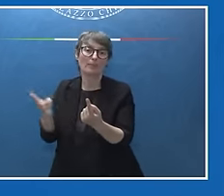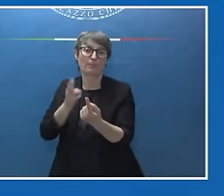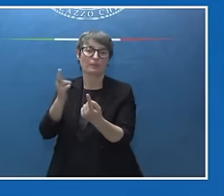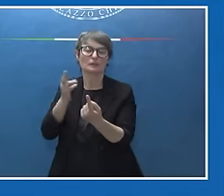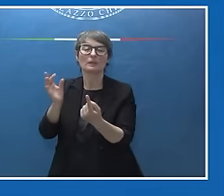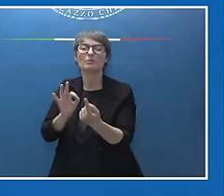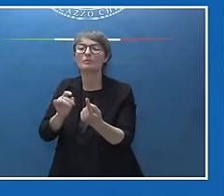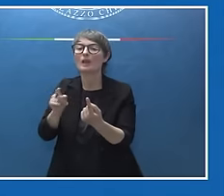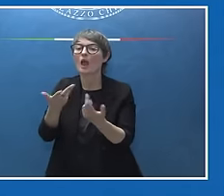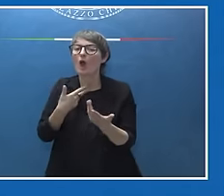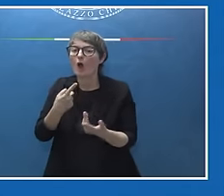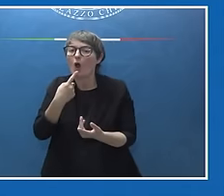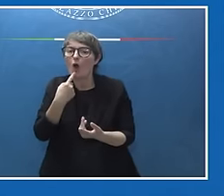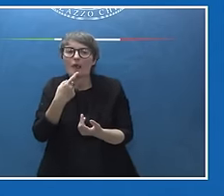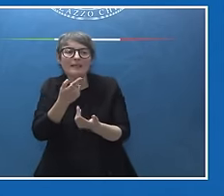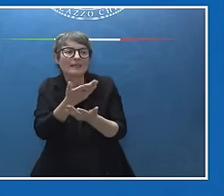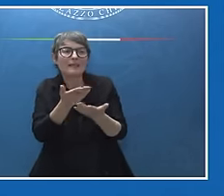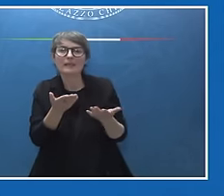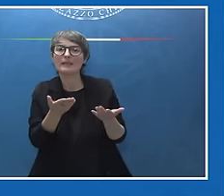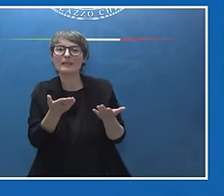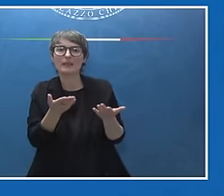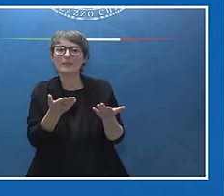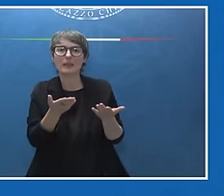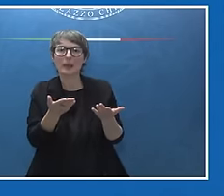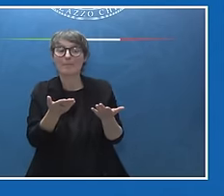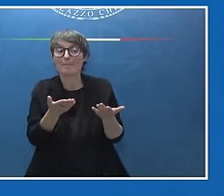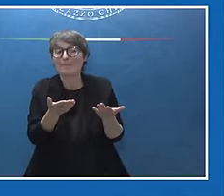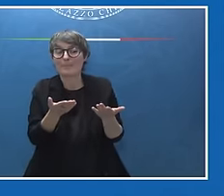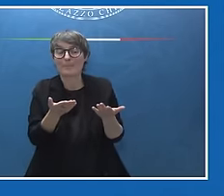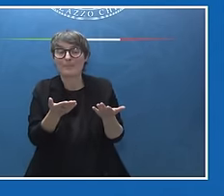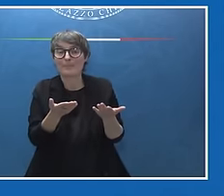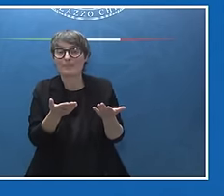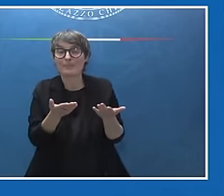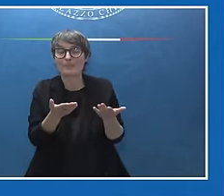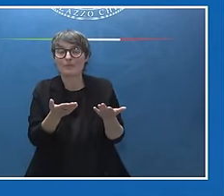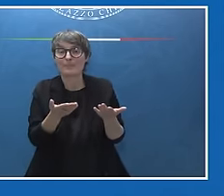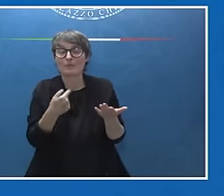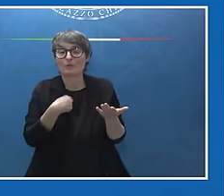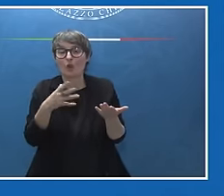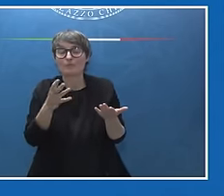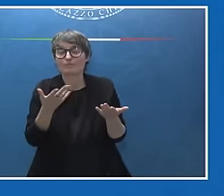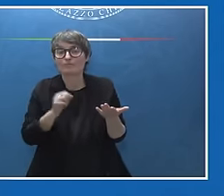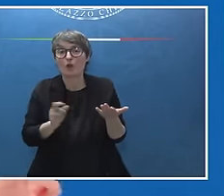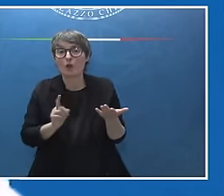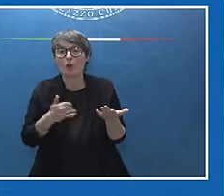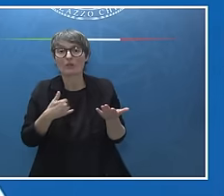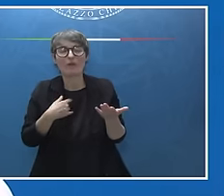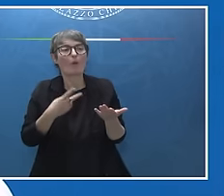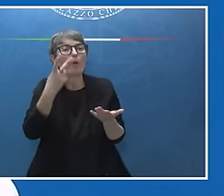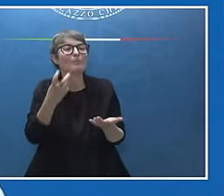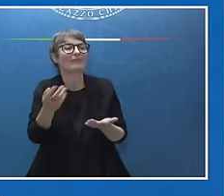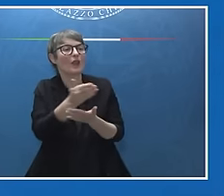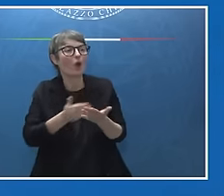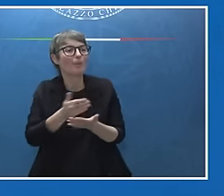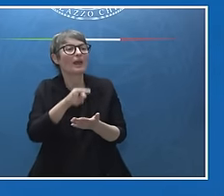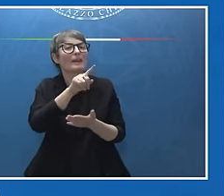non potevamo completamente prevedere cosa avrebbero